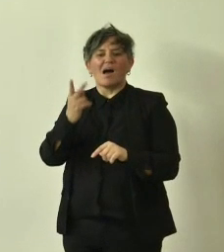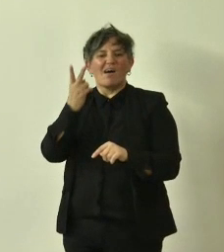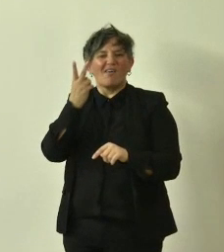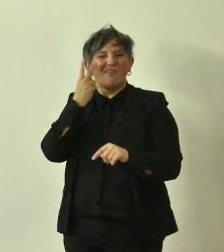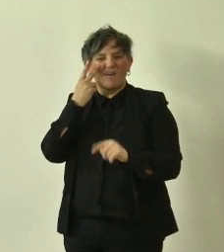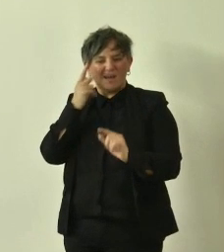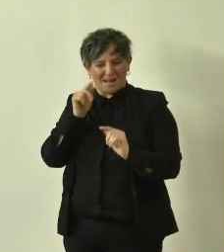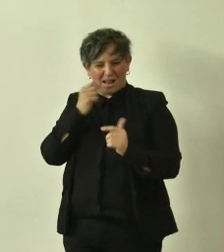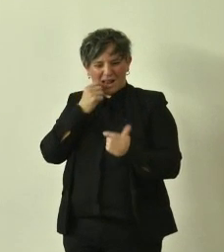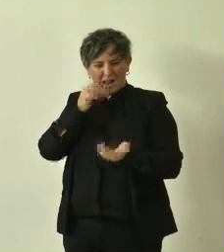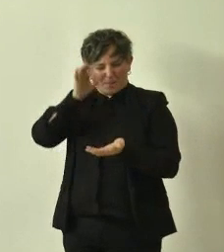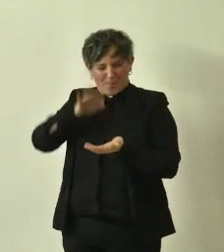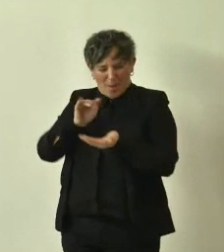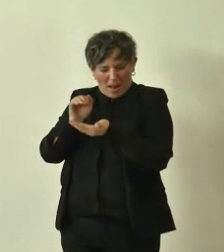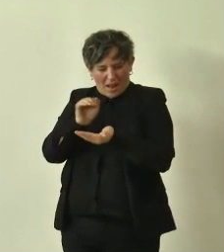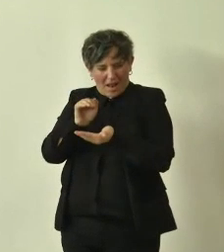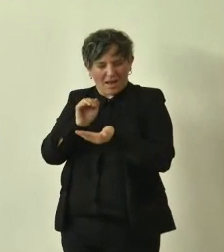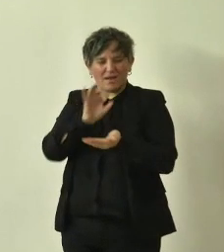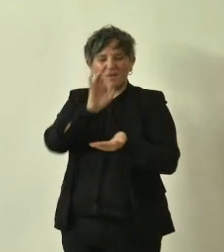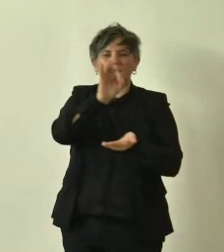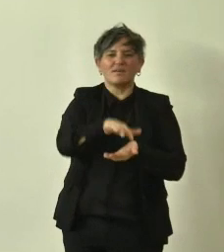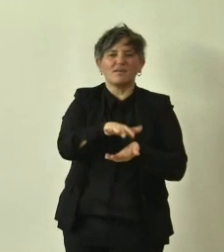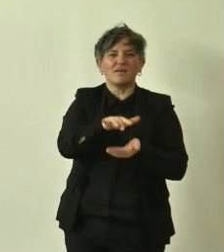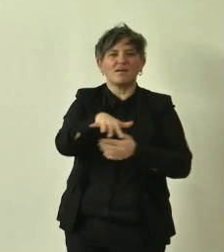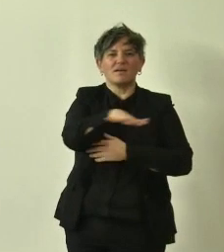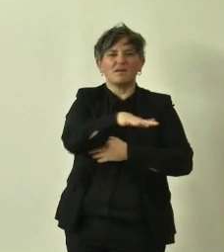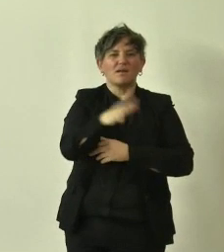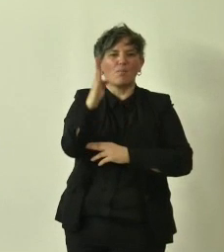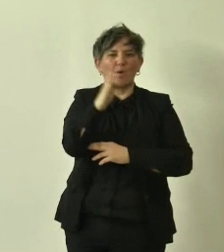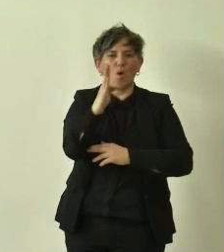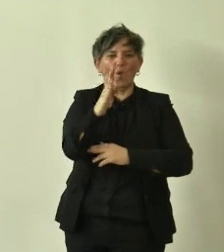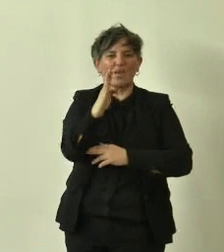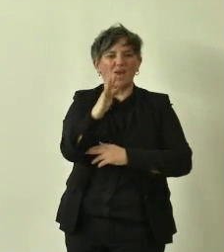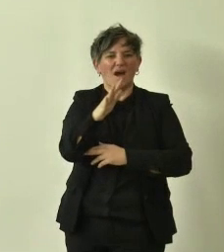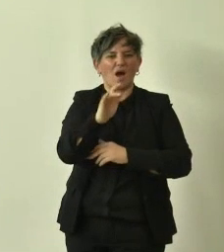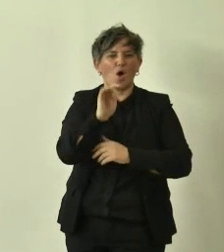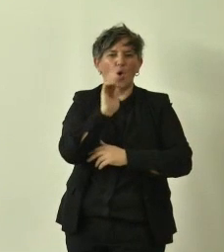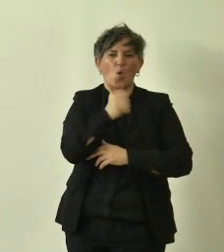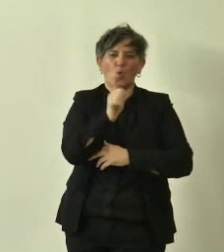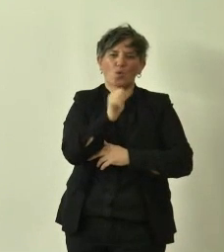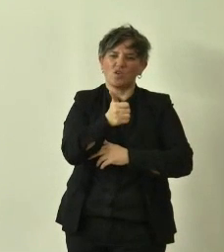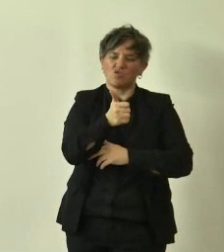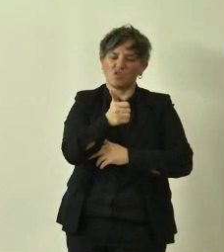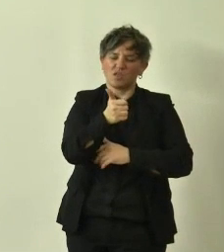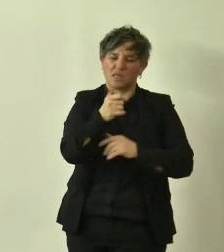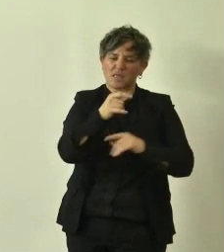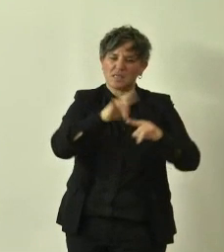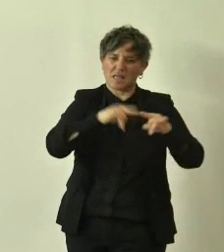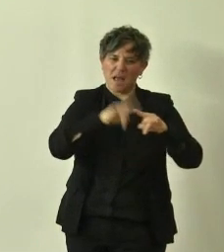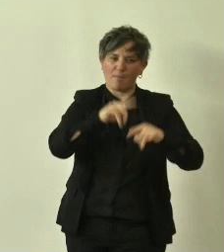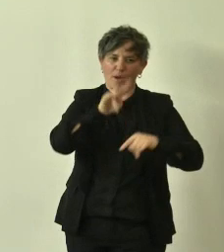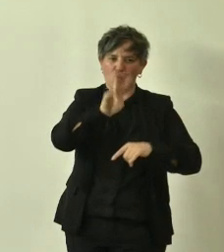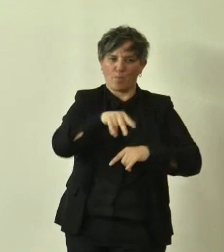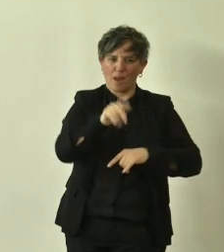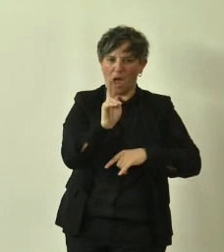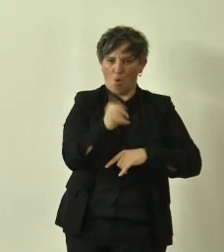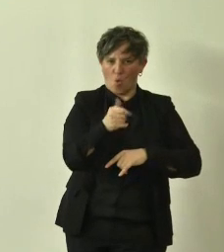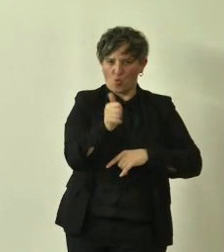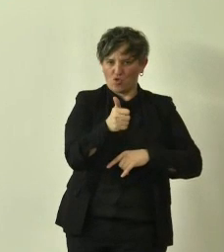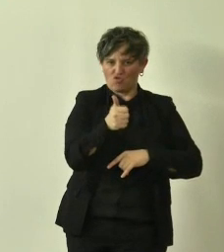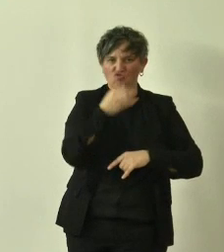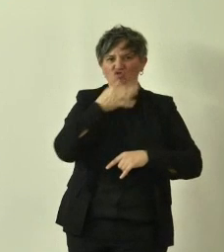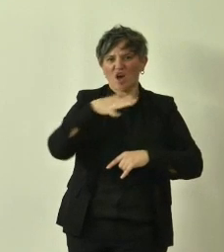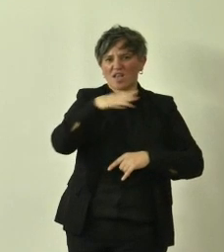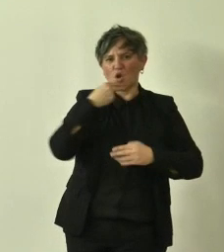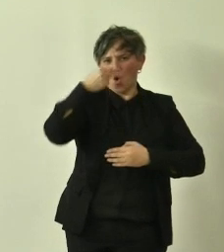dentro il giardino che Bologna aveva dedicato all'11 settembre 2011 è stato regalato in una sorta di